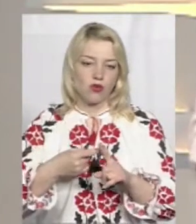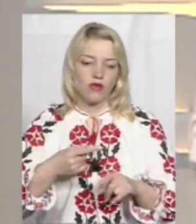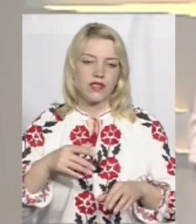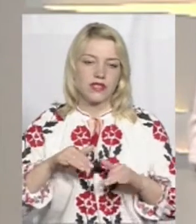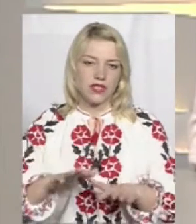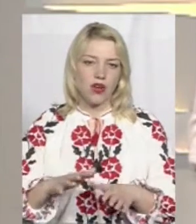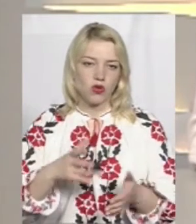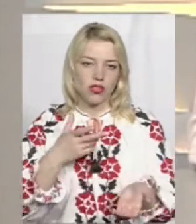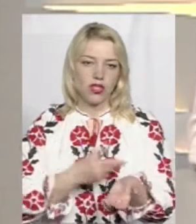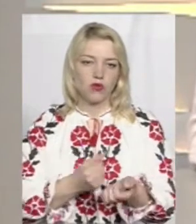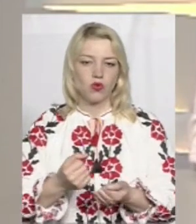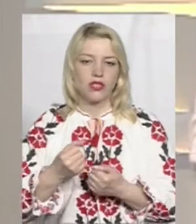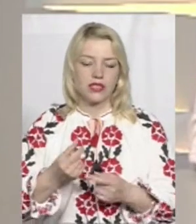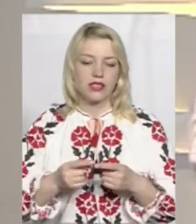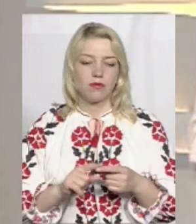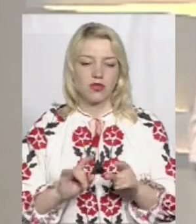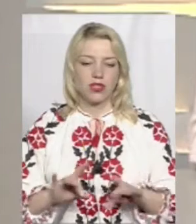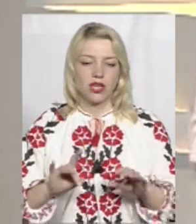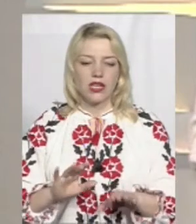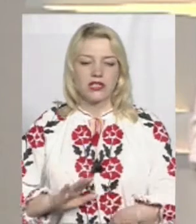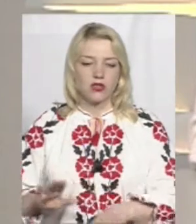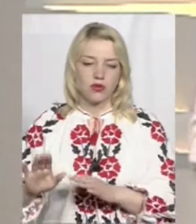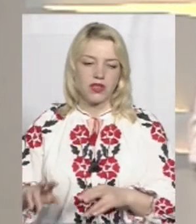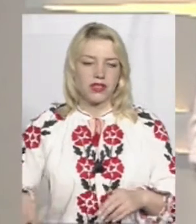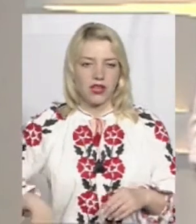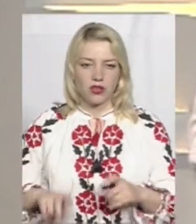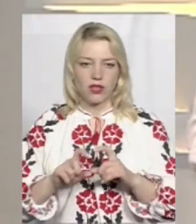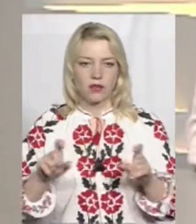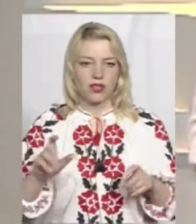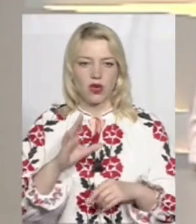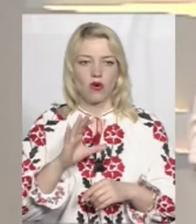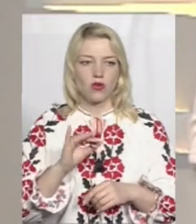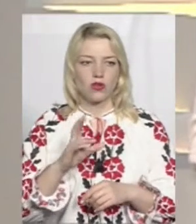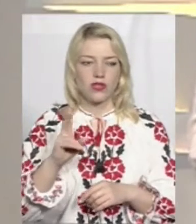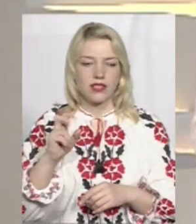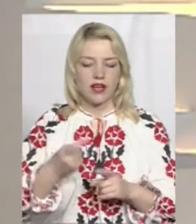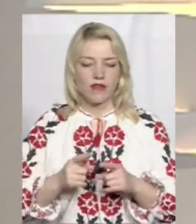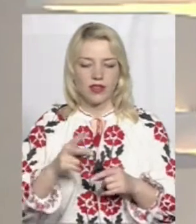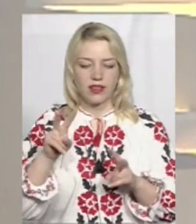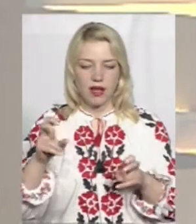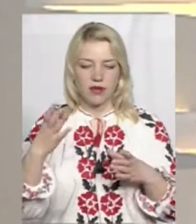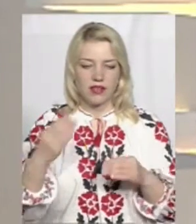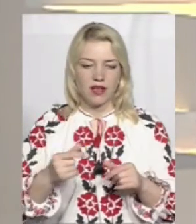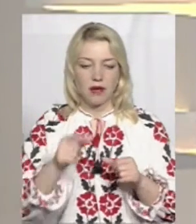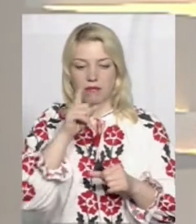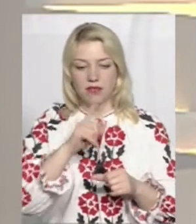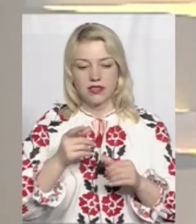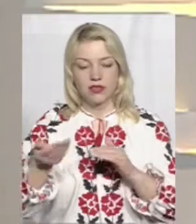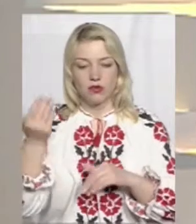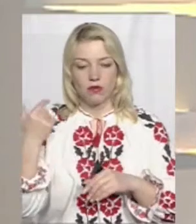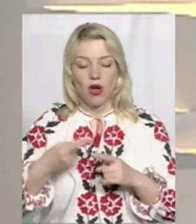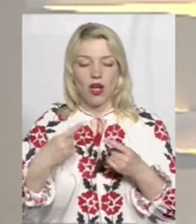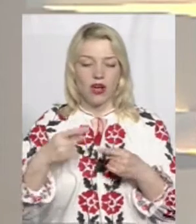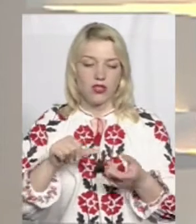Про це повідомила заступниця директора департаменту Тетяна Косовська у темі «Дня місяць тому». А інша учасниця ефіру,